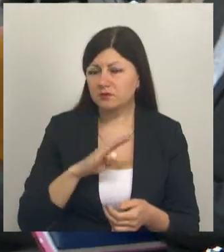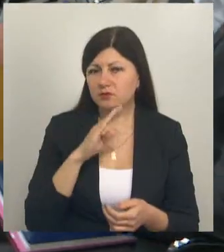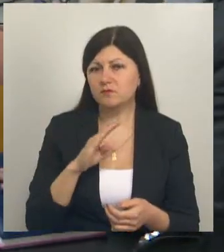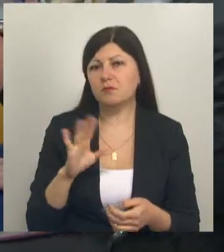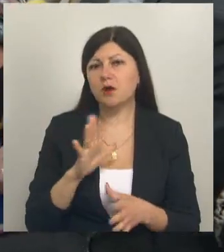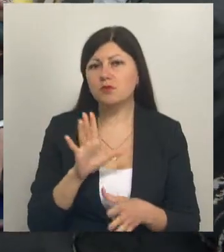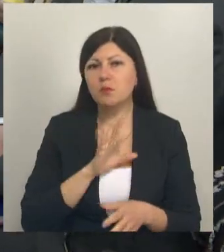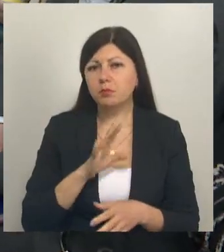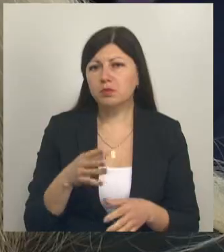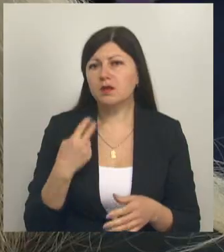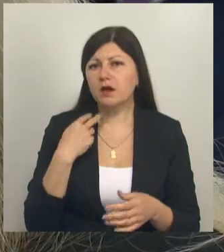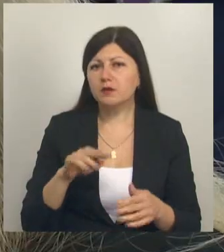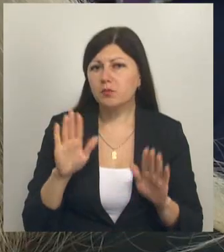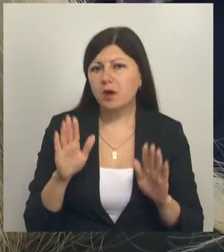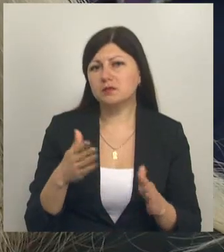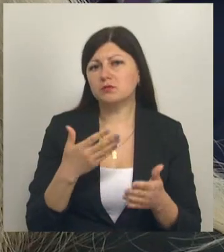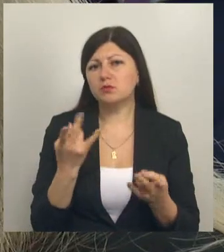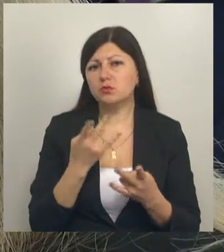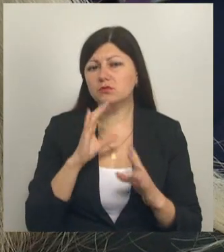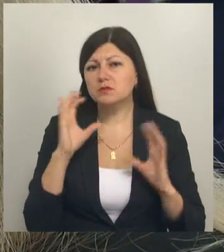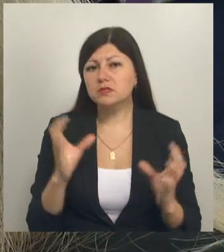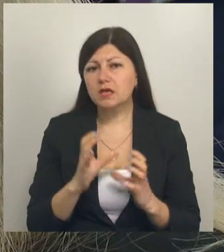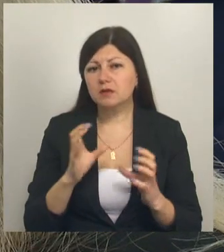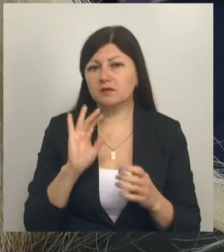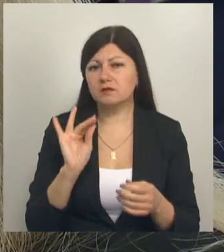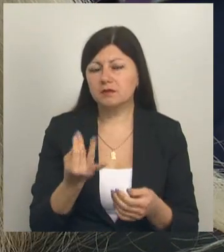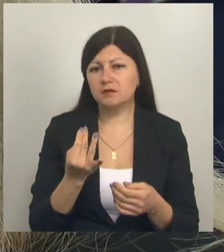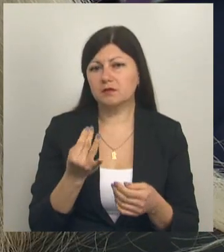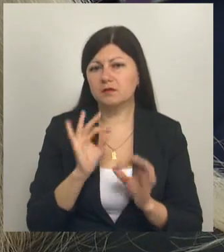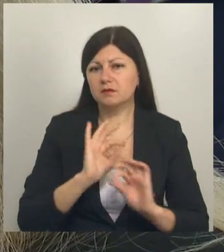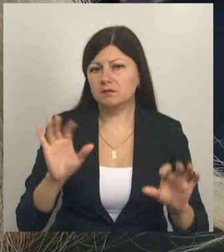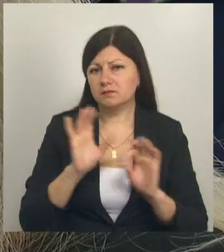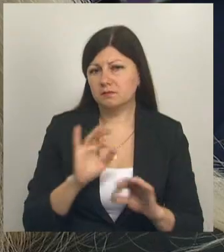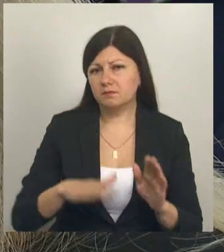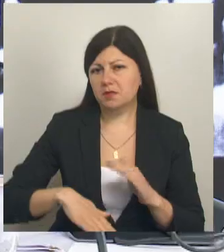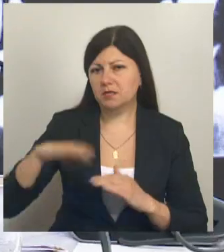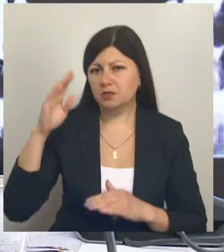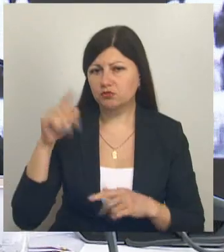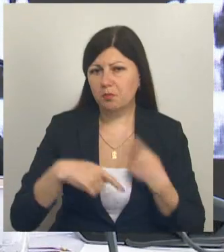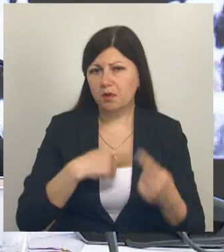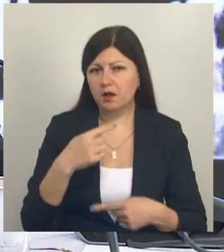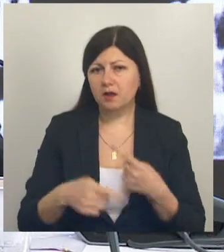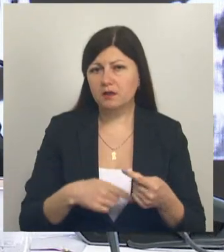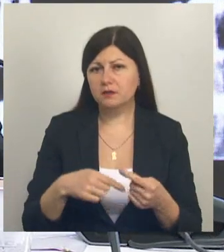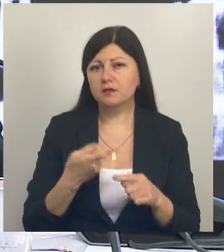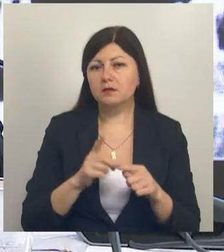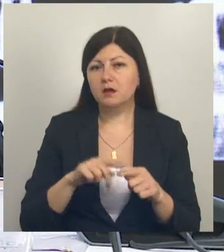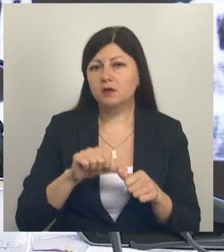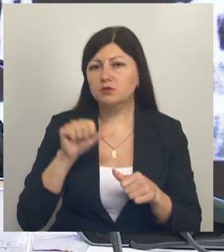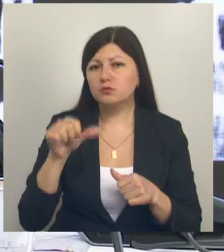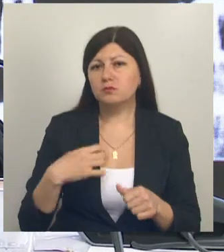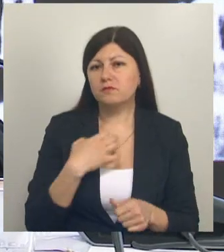оккупацию, необходимо сохранять и знакомить с ними подрастающее поколение. Особое, стратегически важное значение